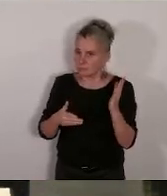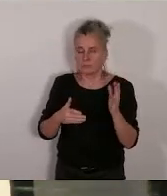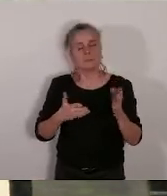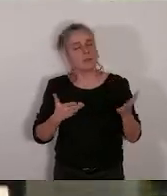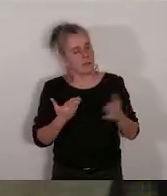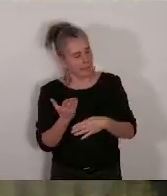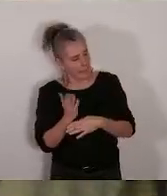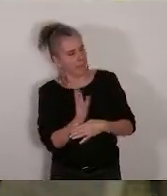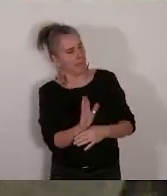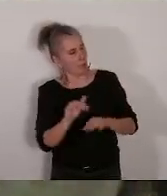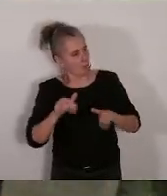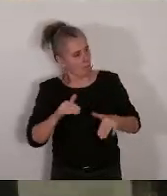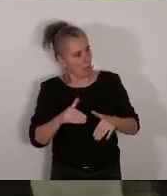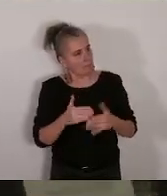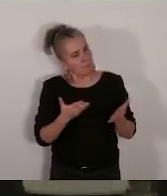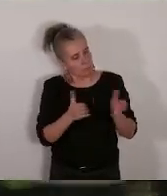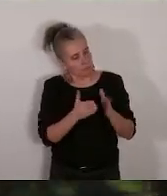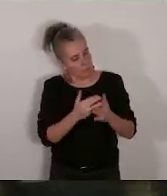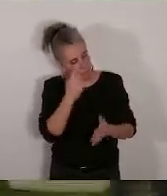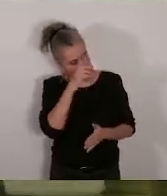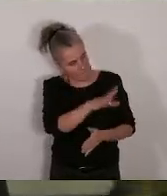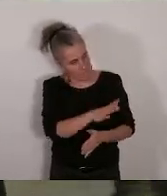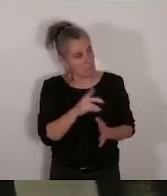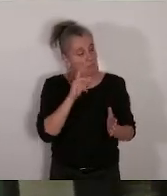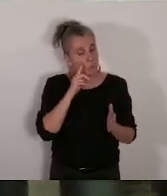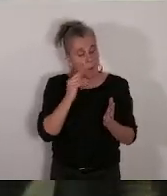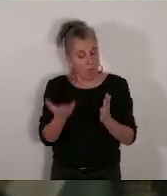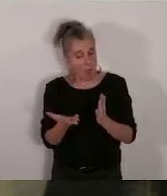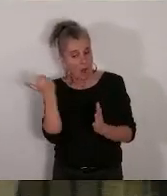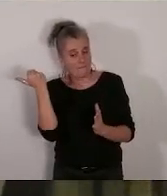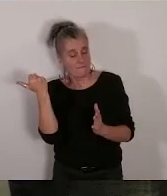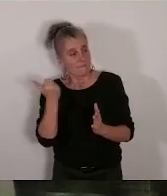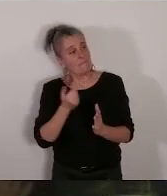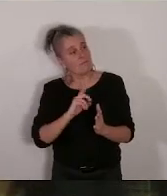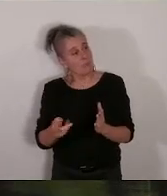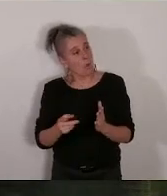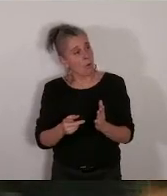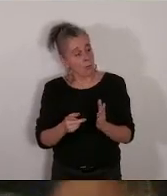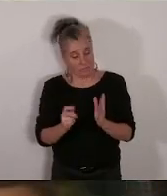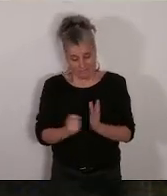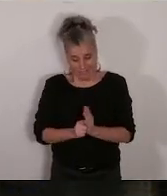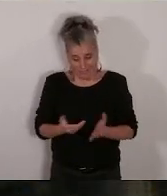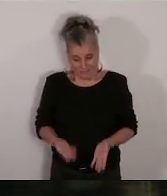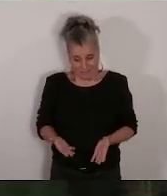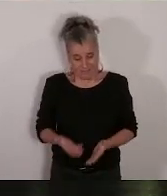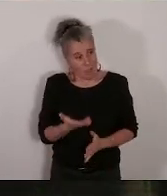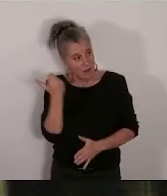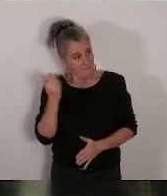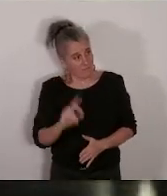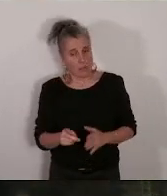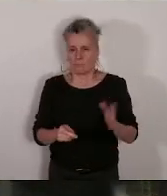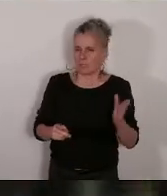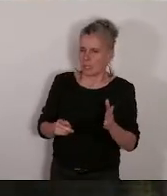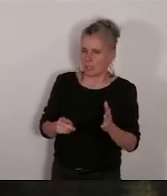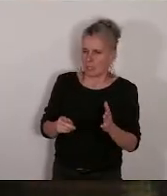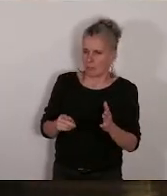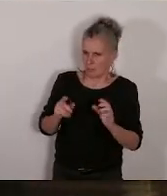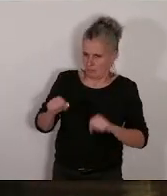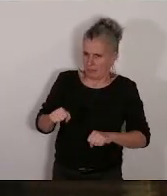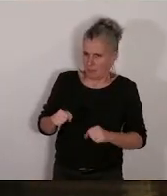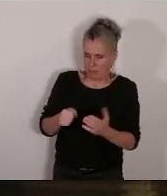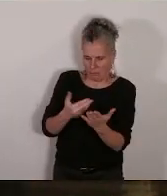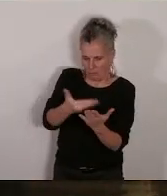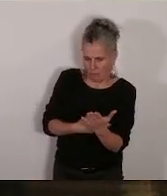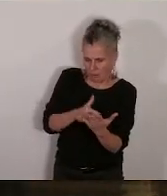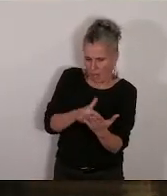pour avis étant donné qu'il n pas forcément retiré à cette date on est d'accord qu'on a bien reçu un ordre du jour